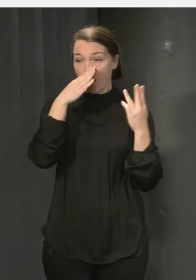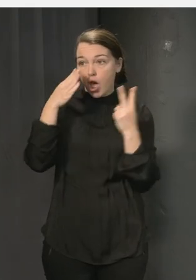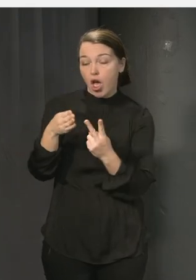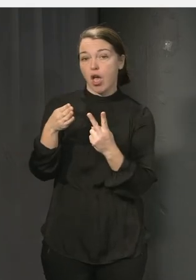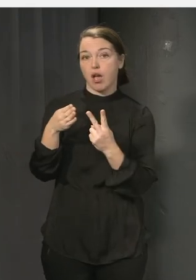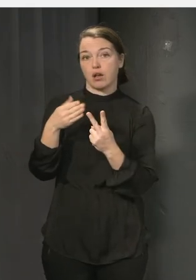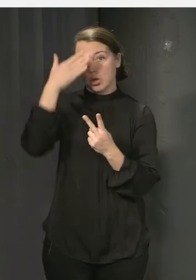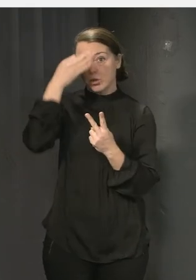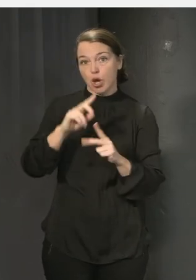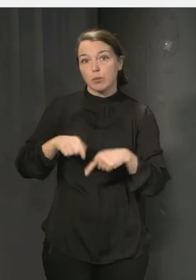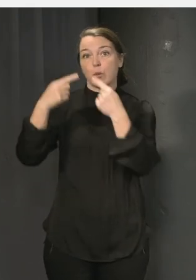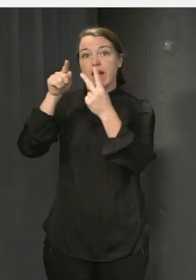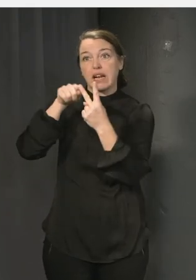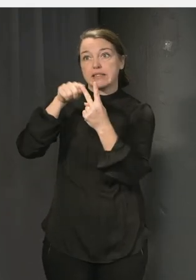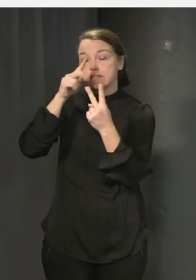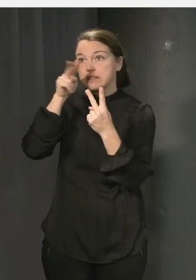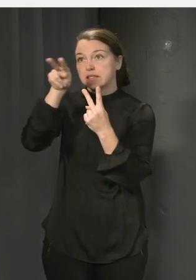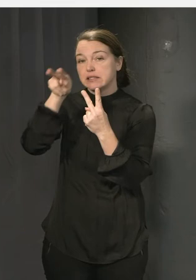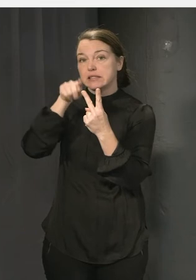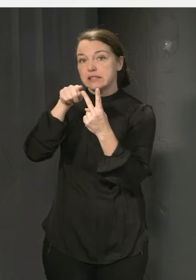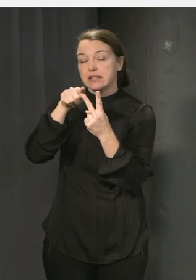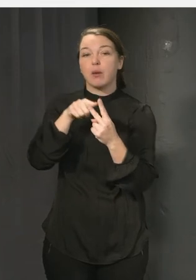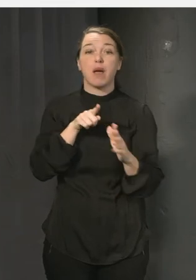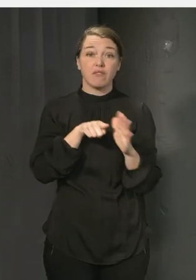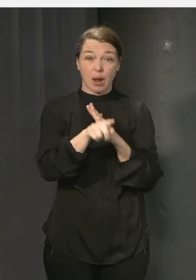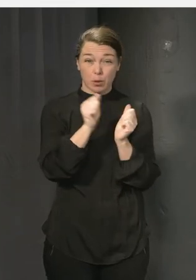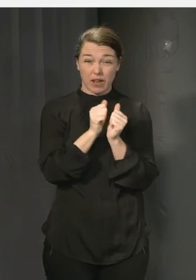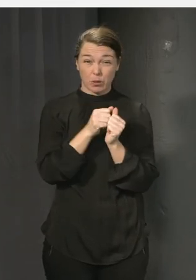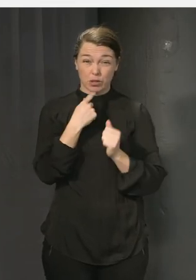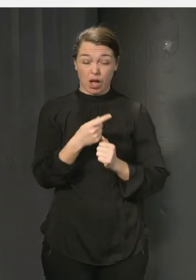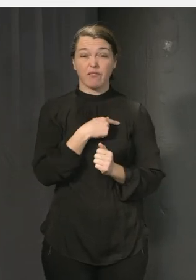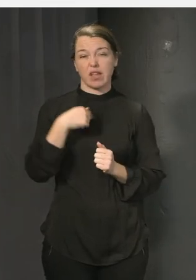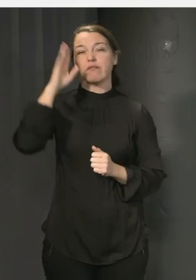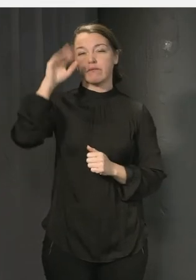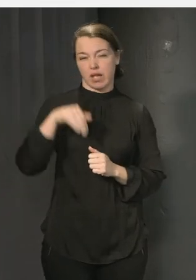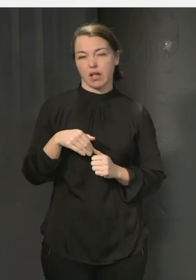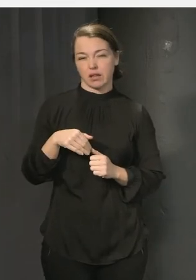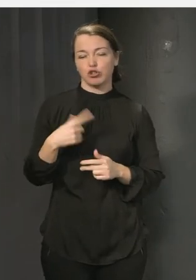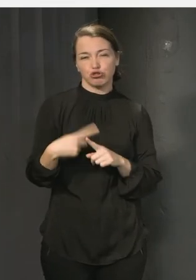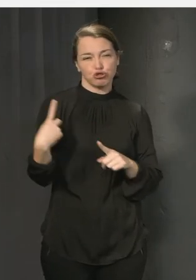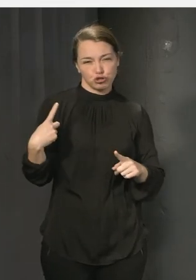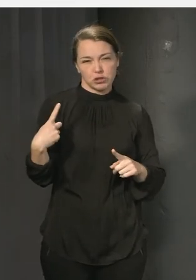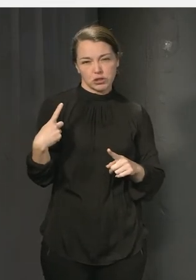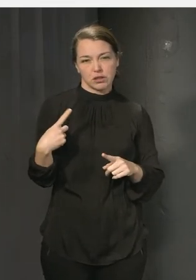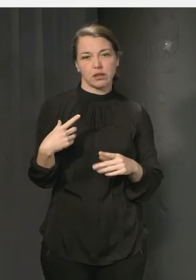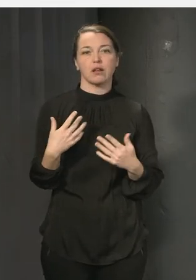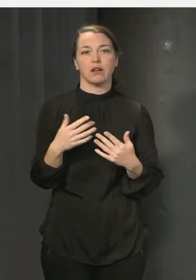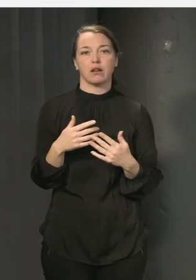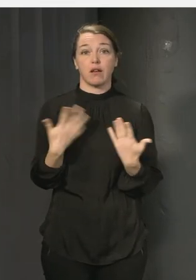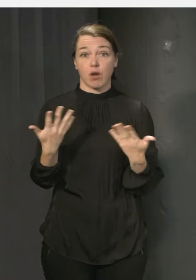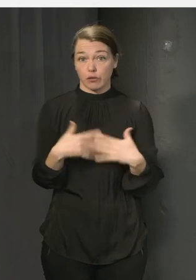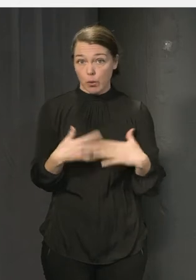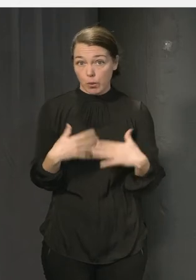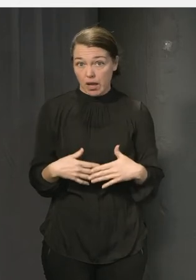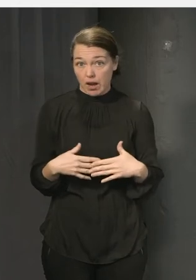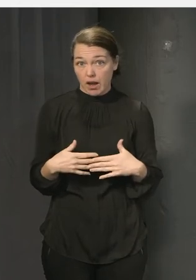blinda på kunskapen så pratar vi framgångsfaktorer då vet ju vi ganska tydligt att det som funkar det